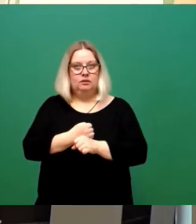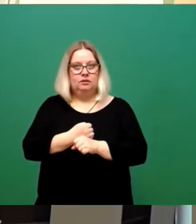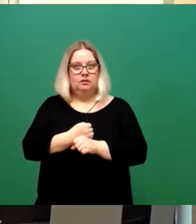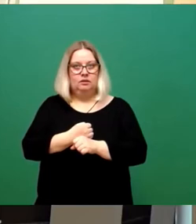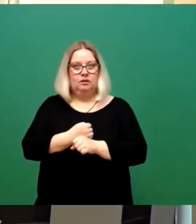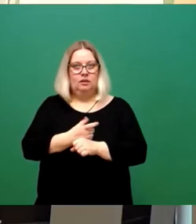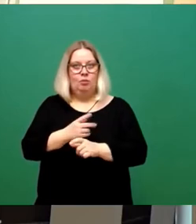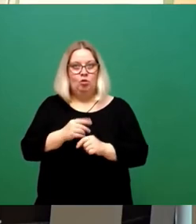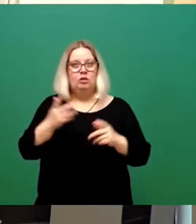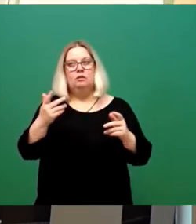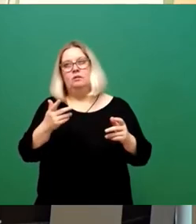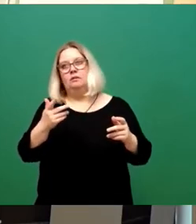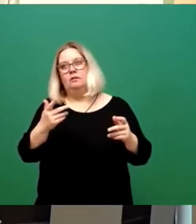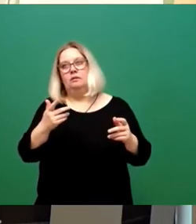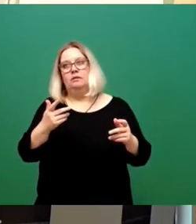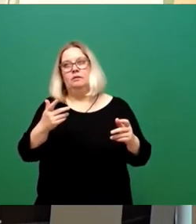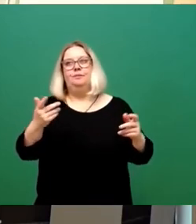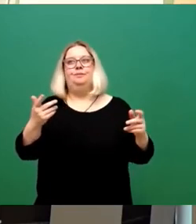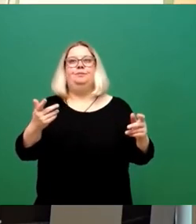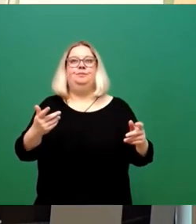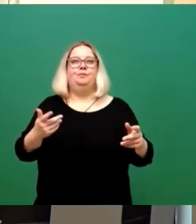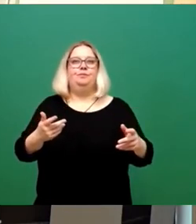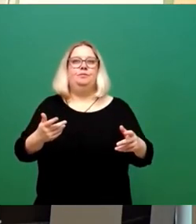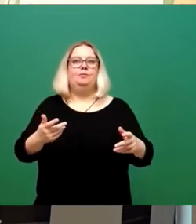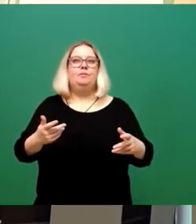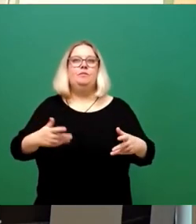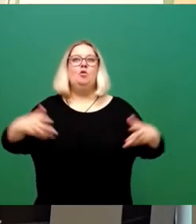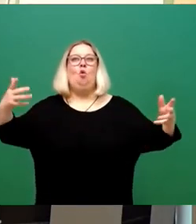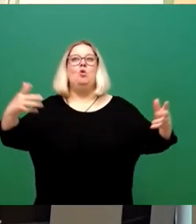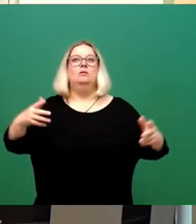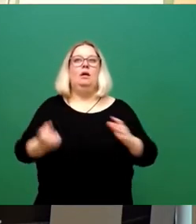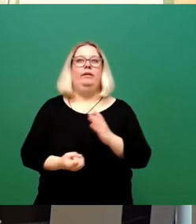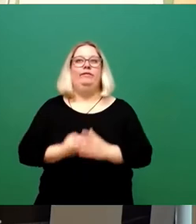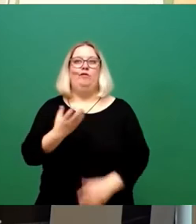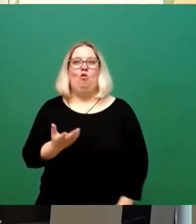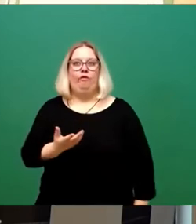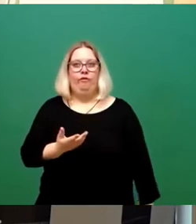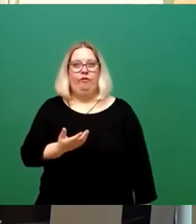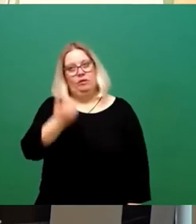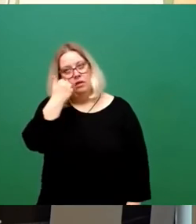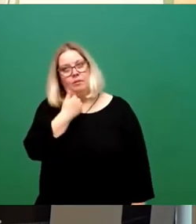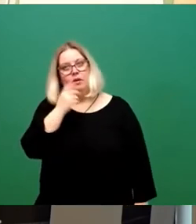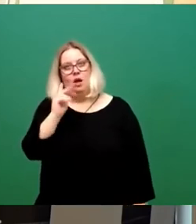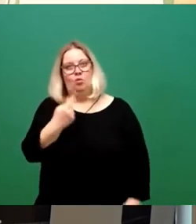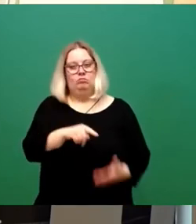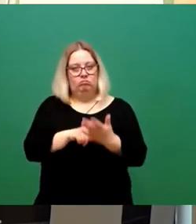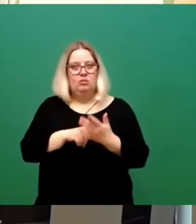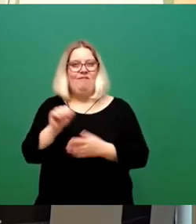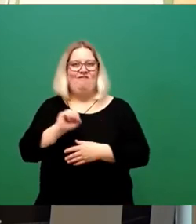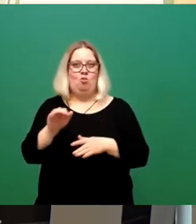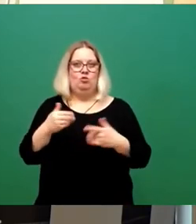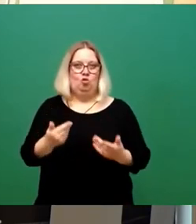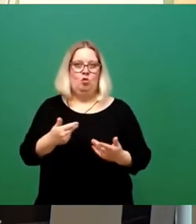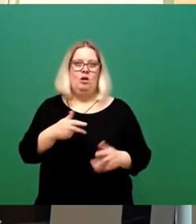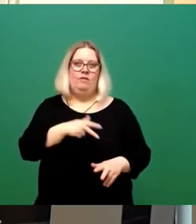hier als großen Wurf darstellen, dann müssen Sie auch den Beweis liefern, wieso es der große Wurf ist. Am Ende wollten